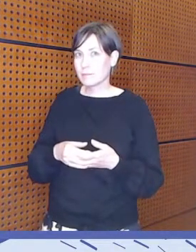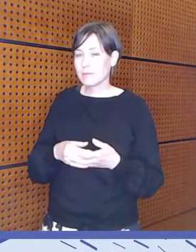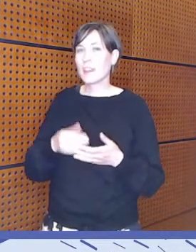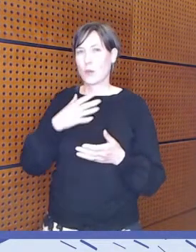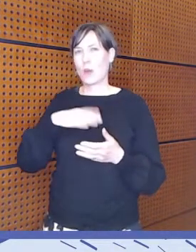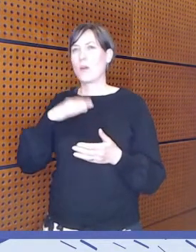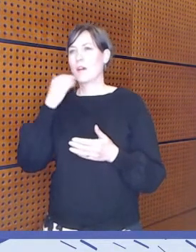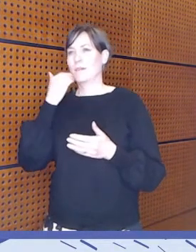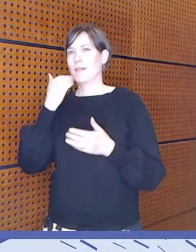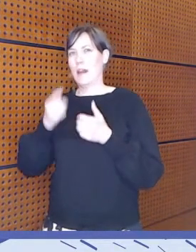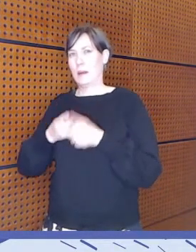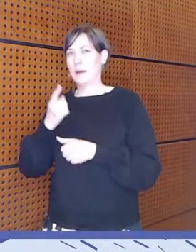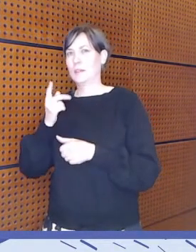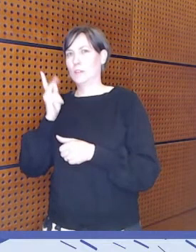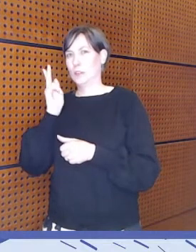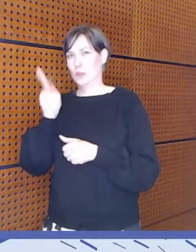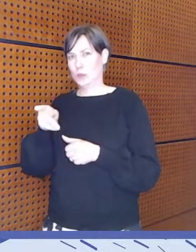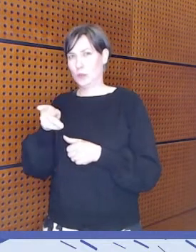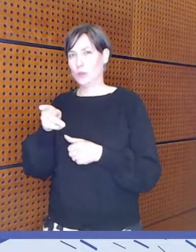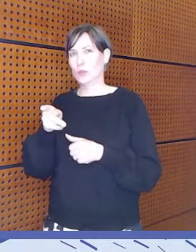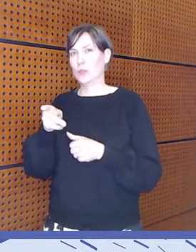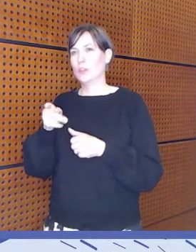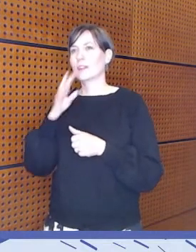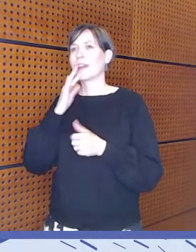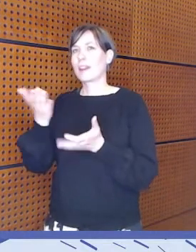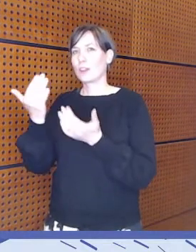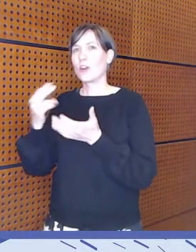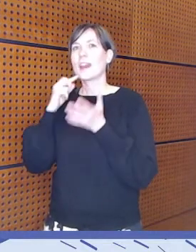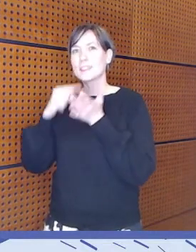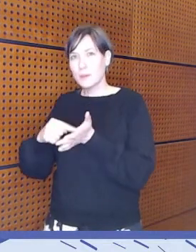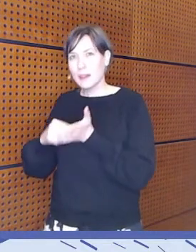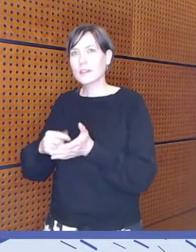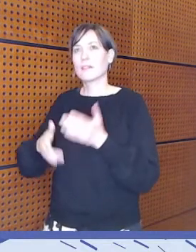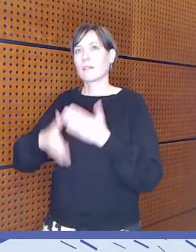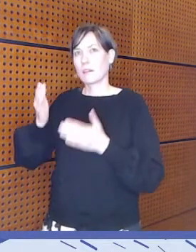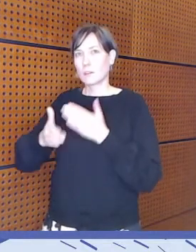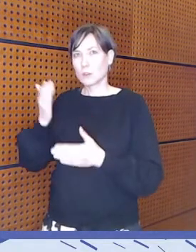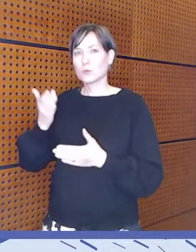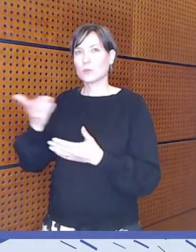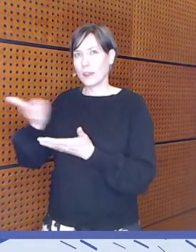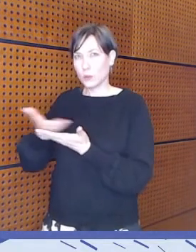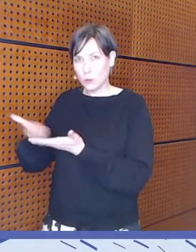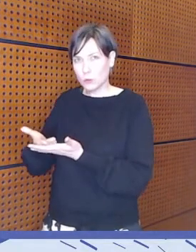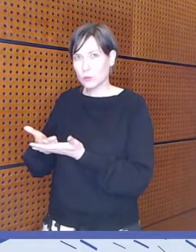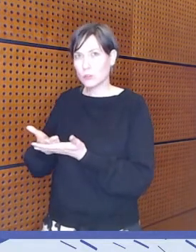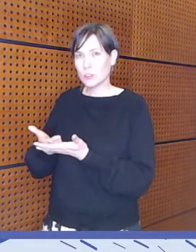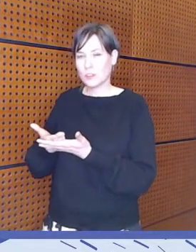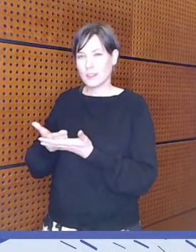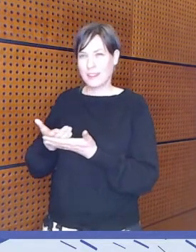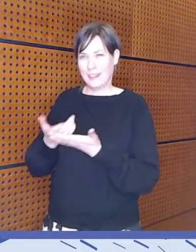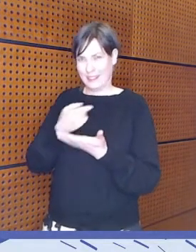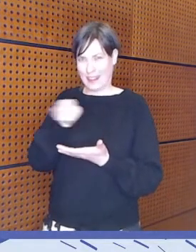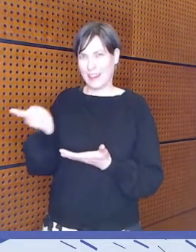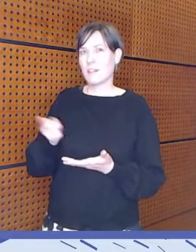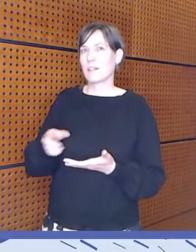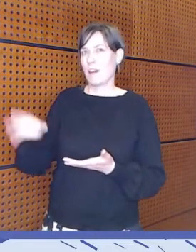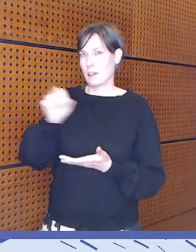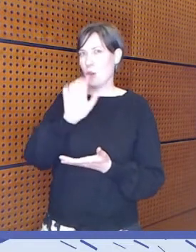kysymään teiltä sitten niitä esimerkkejä, ratkaisuehdotuksia. Kaikki teette omalla alallanne